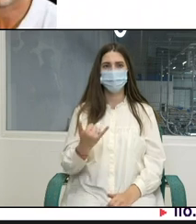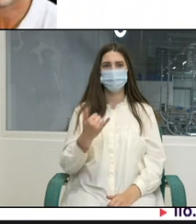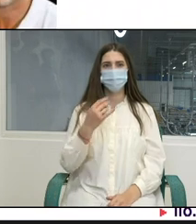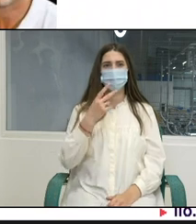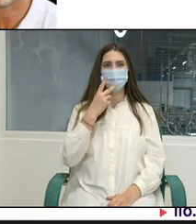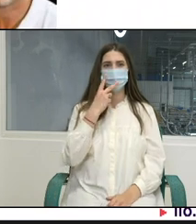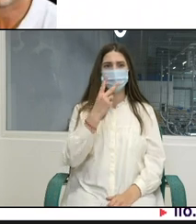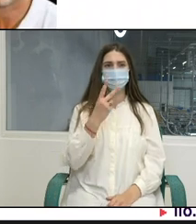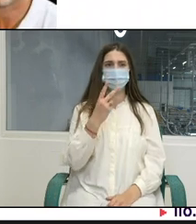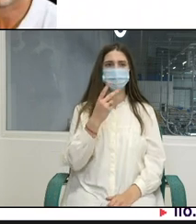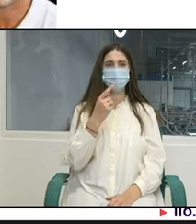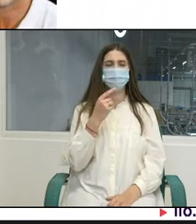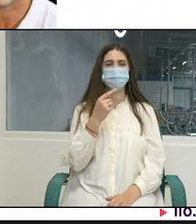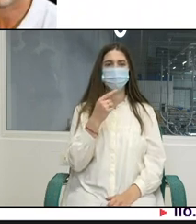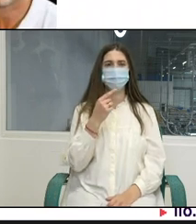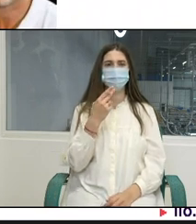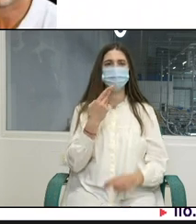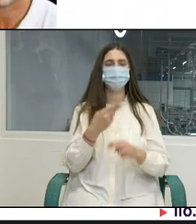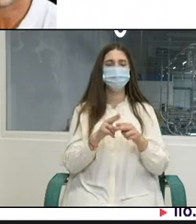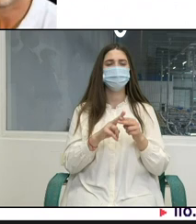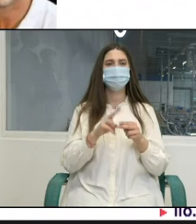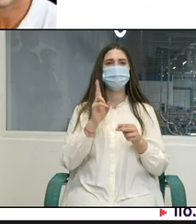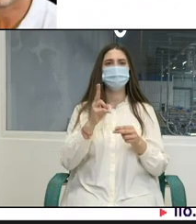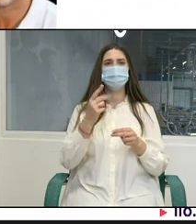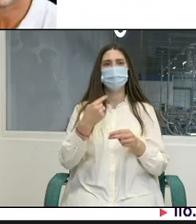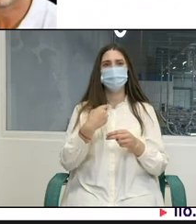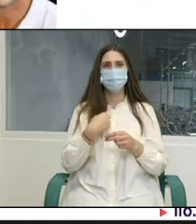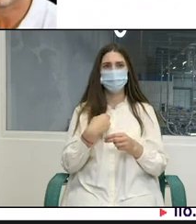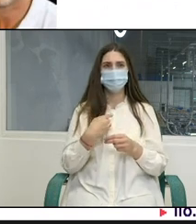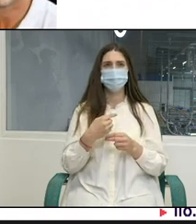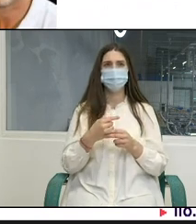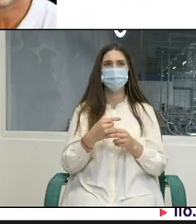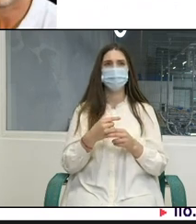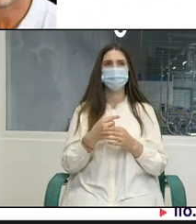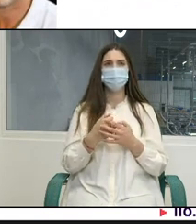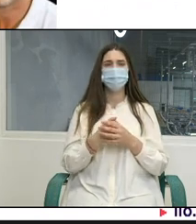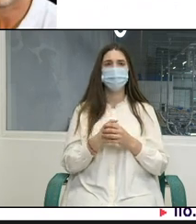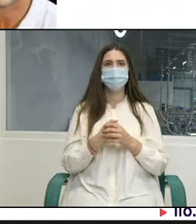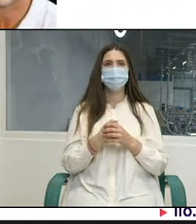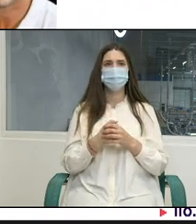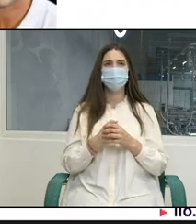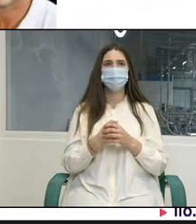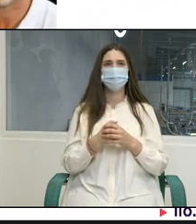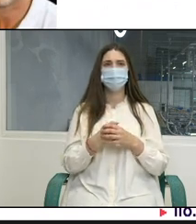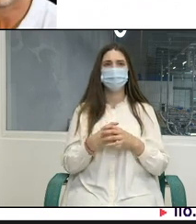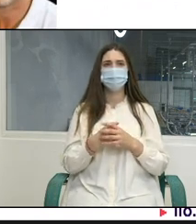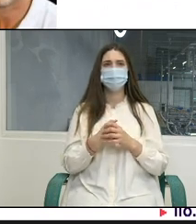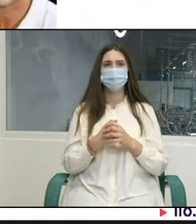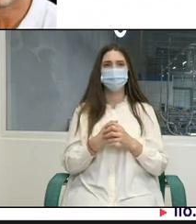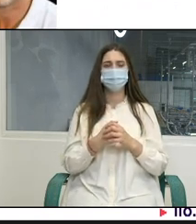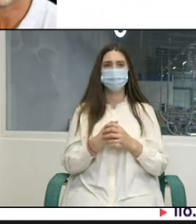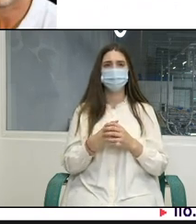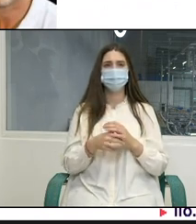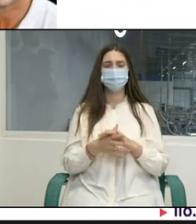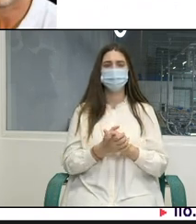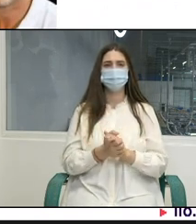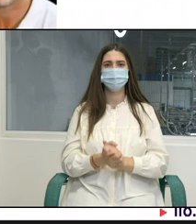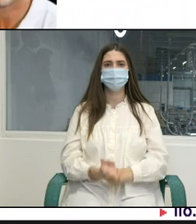spunem două propoziții cine suntem noi pentru cei care dintre dumneavoastră care poate nu ne-au întâlnit anterior.